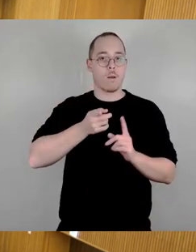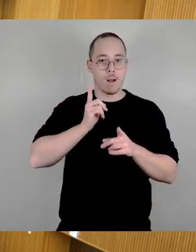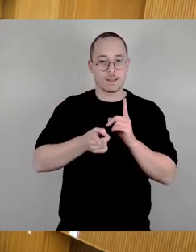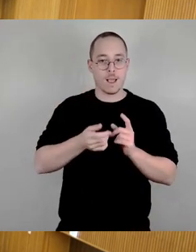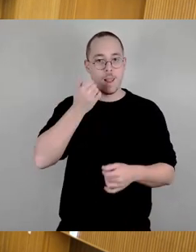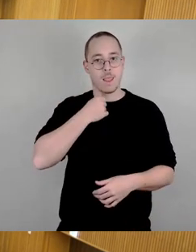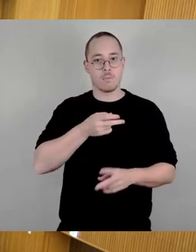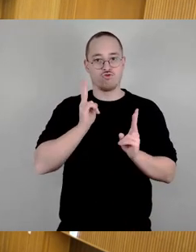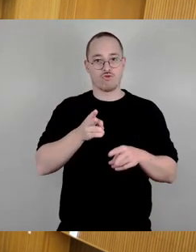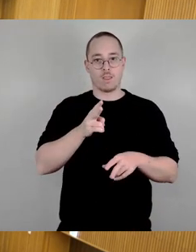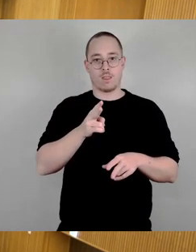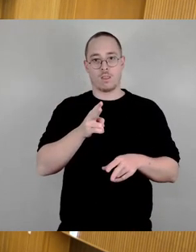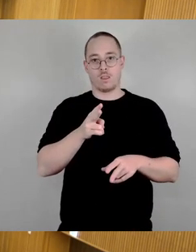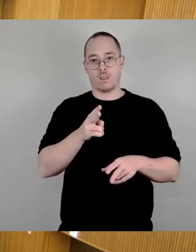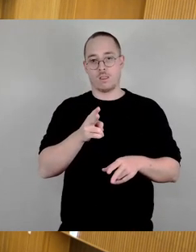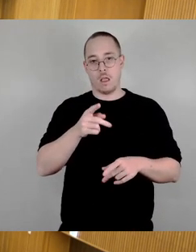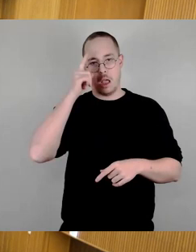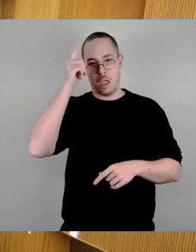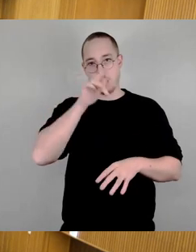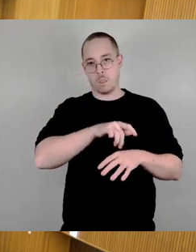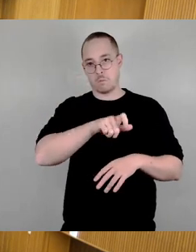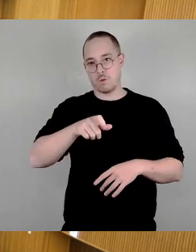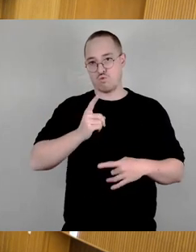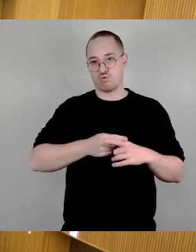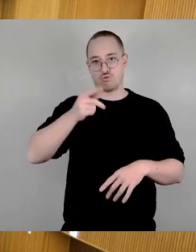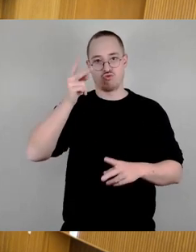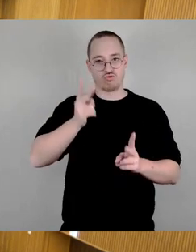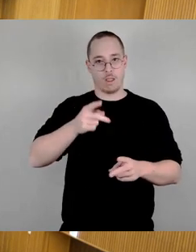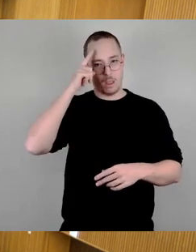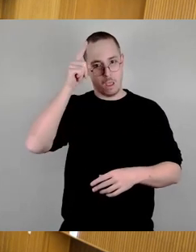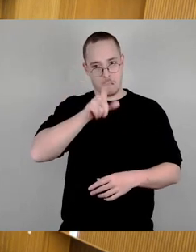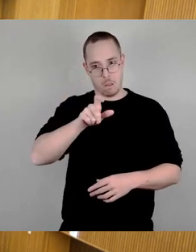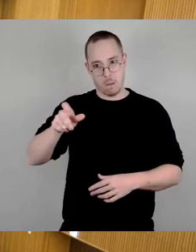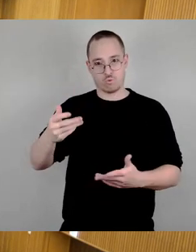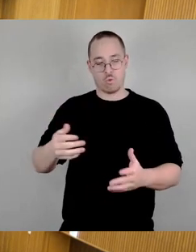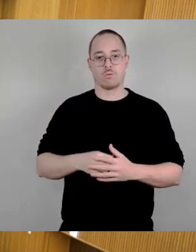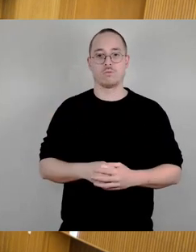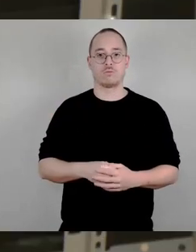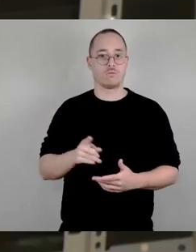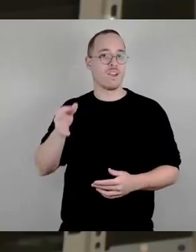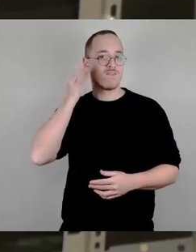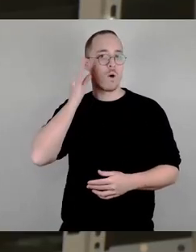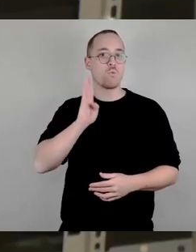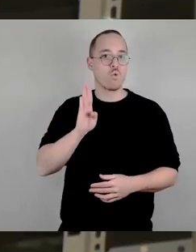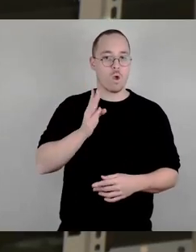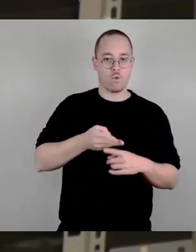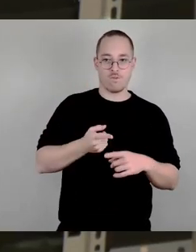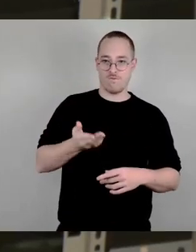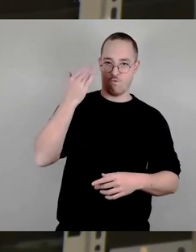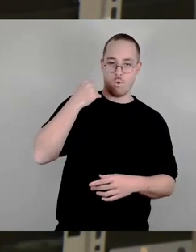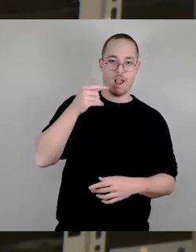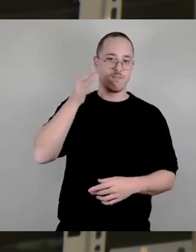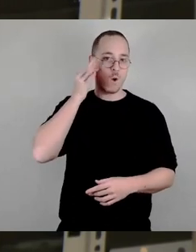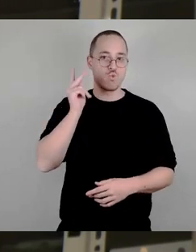ich kann mich sehr gern nur dem, was Frau Mühle und was vorher Frau Kuhnert gesagt hat, anschließen.